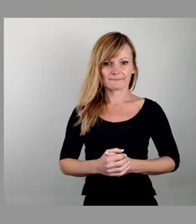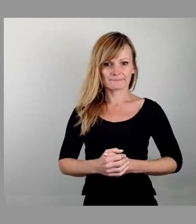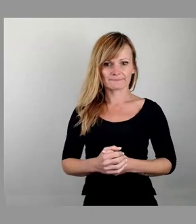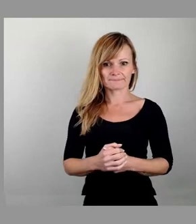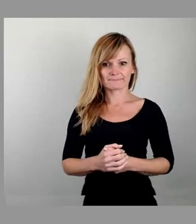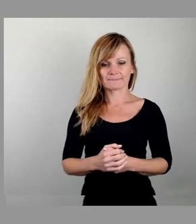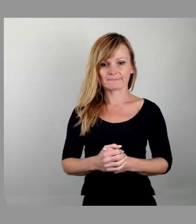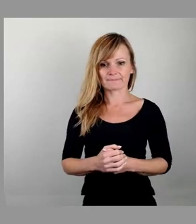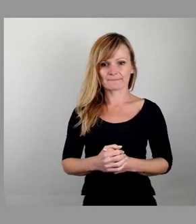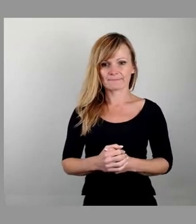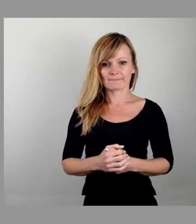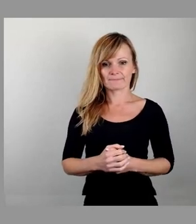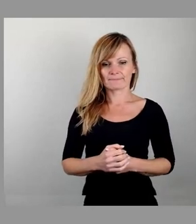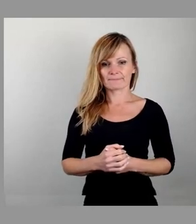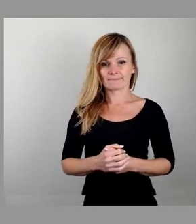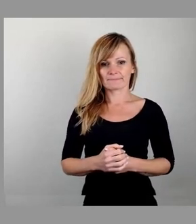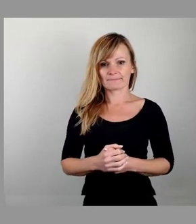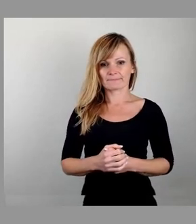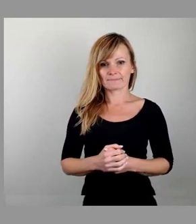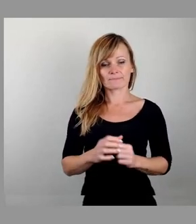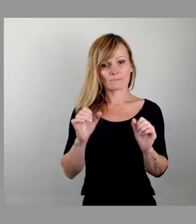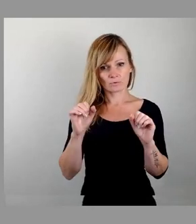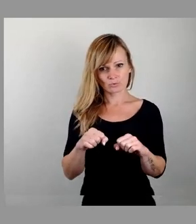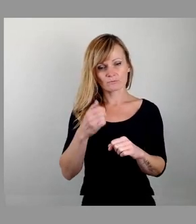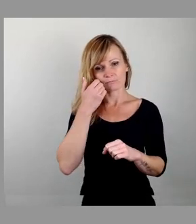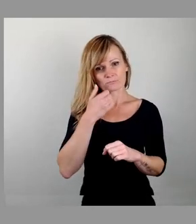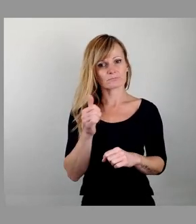seine Zustimmung geben kann, bitte ich um das Stimmzeichen.